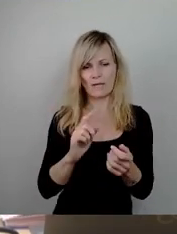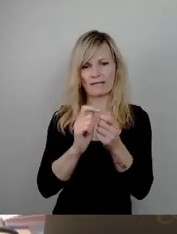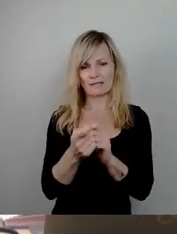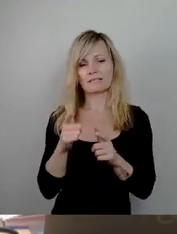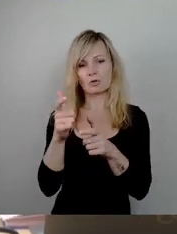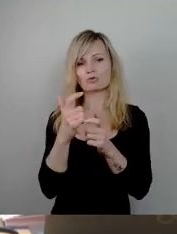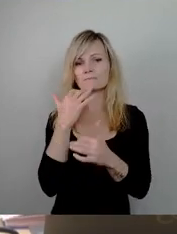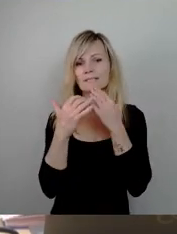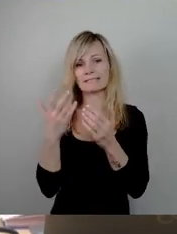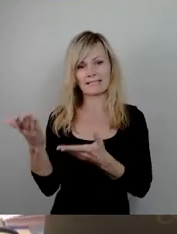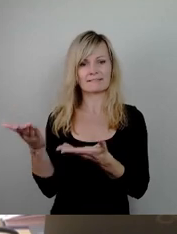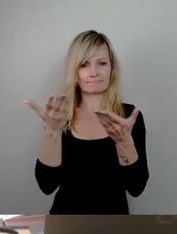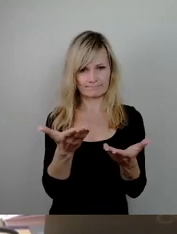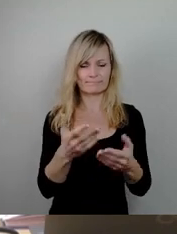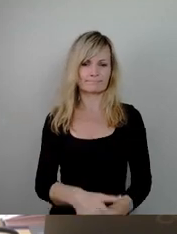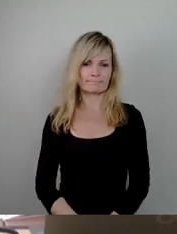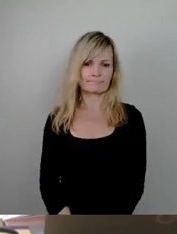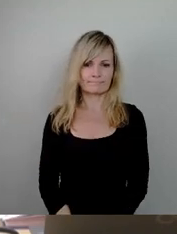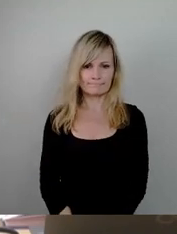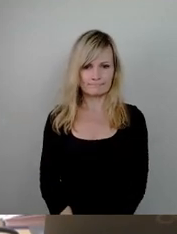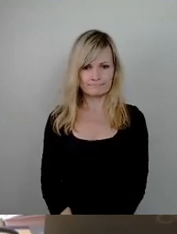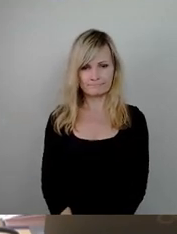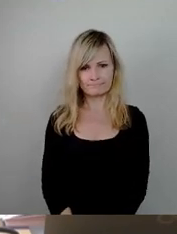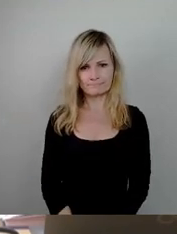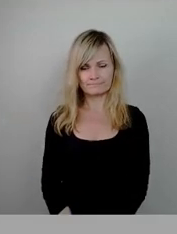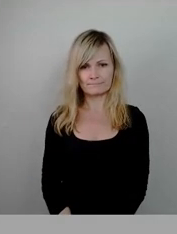Abstimmung stellen und bitte um Abstimmung.